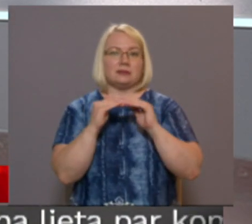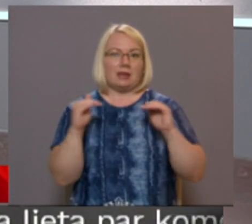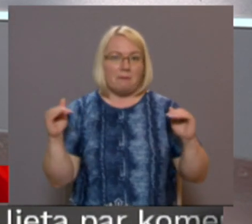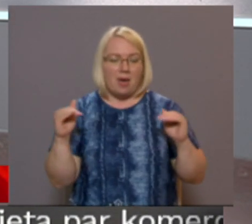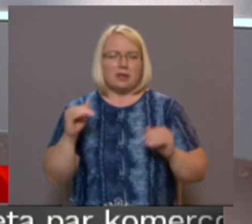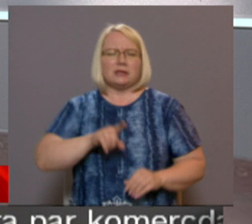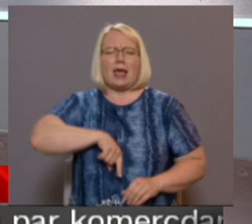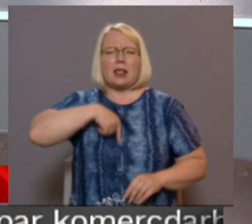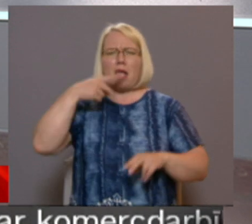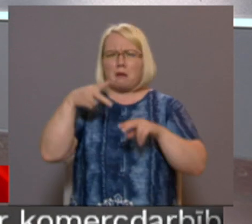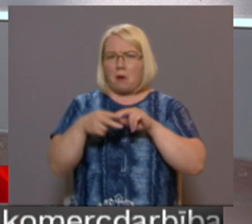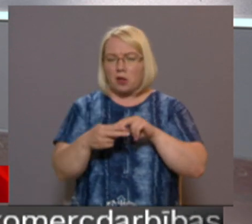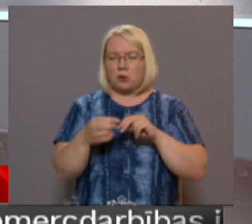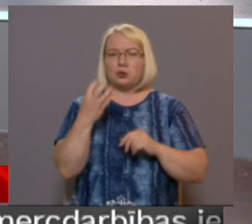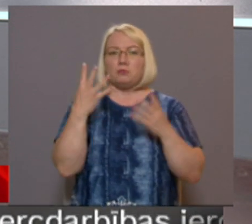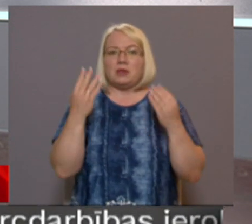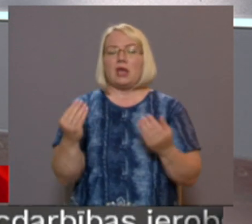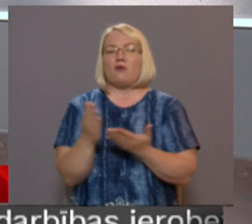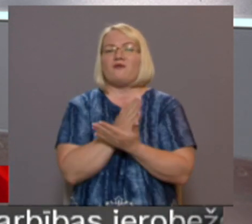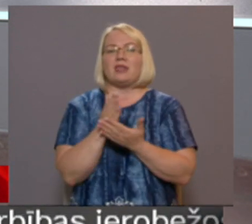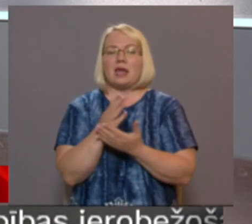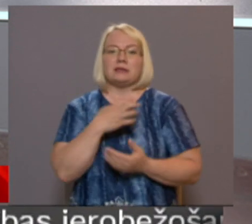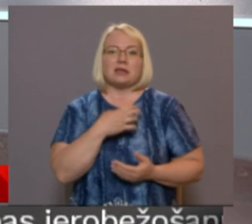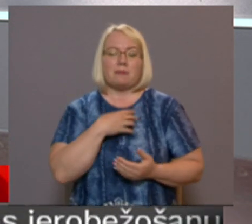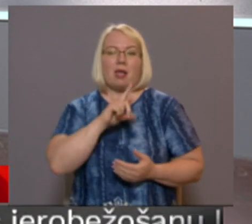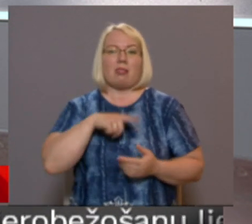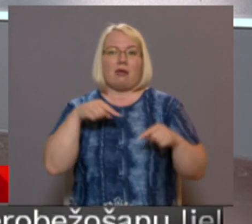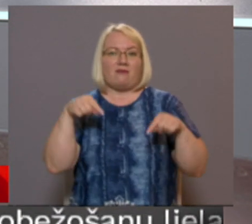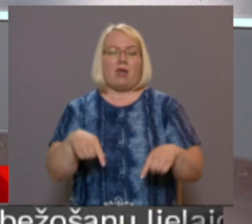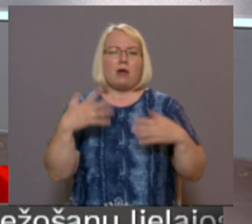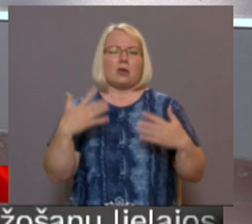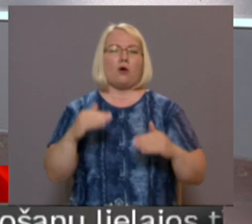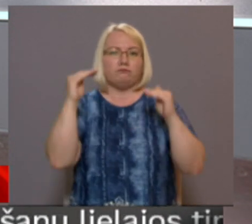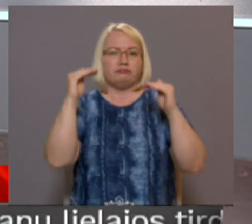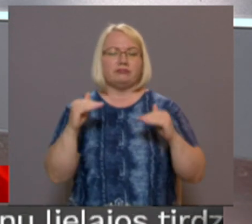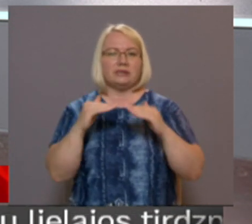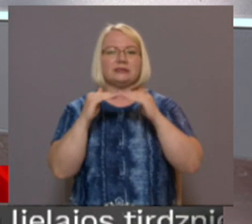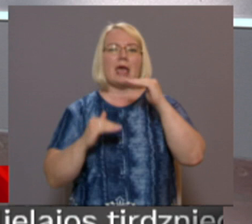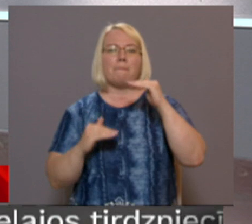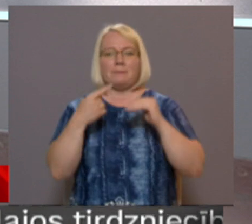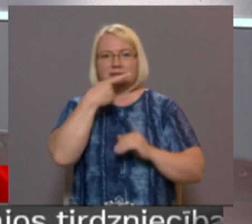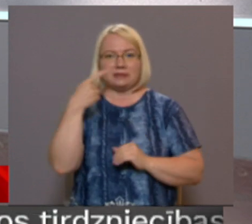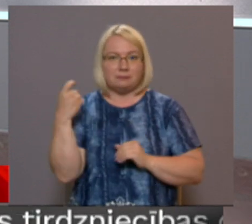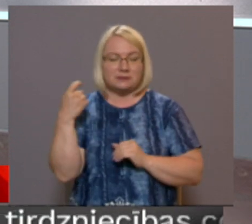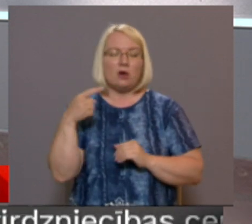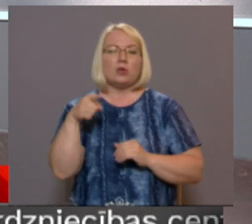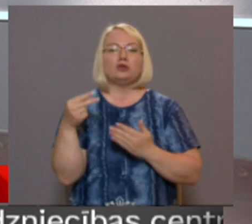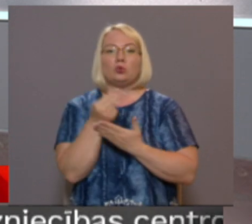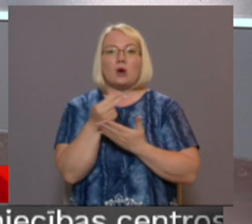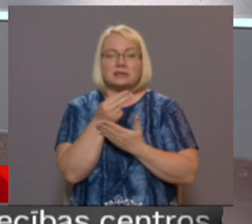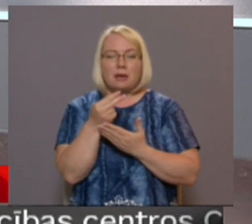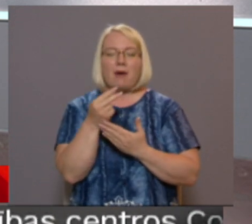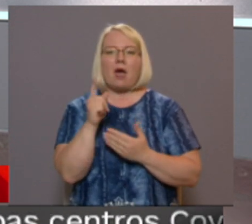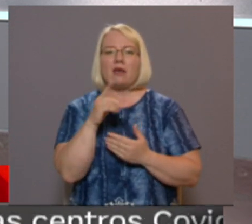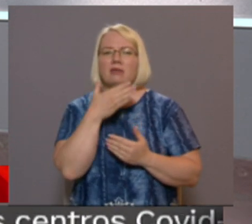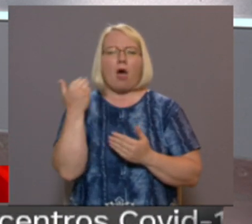ilgāka pārtraukuma, 14 dienu kumulatīvā saslimstība Latvijā nokritusies zem simtu, un tas nozīmē vairs